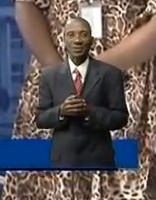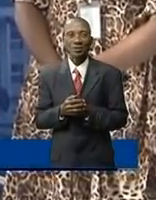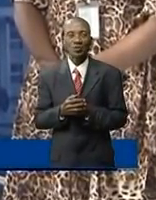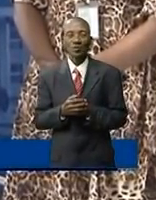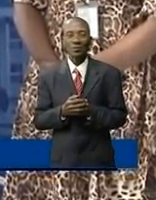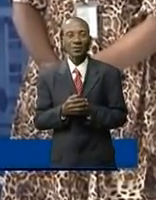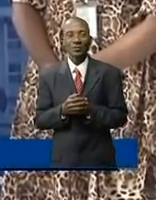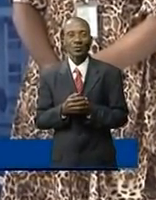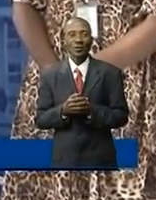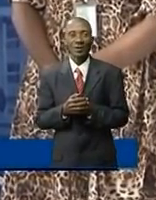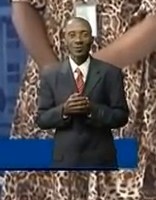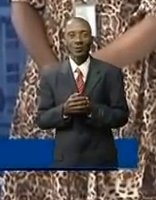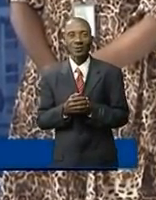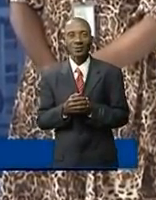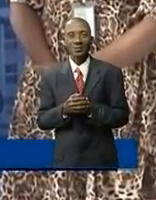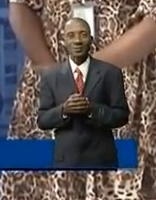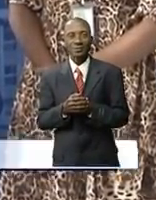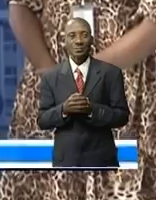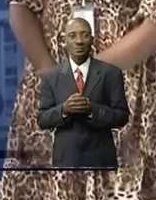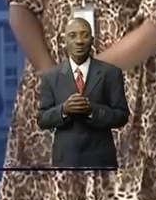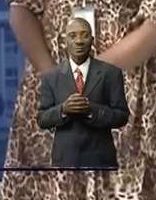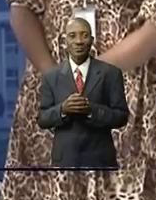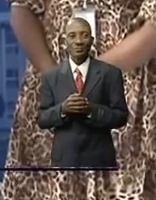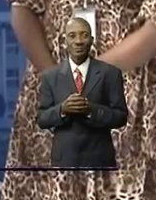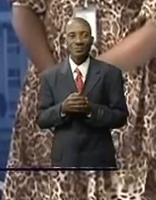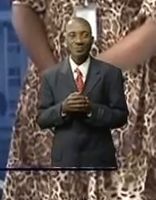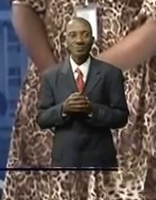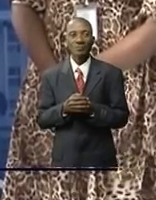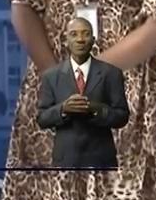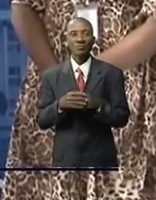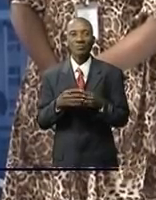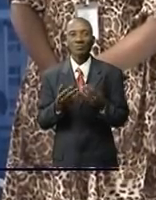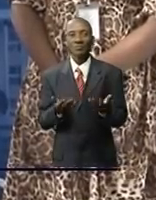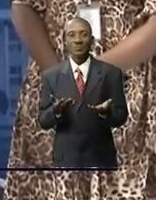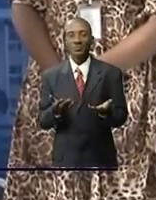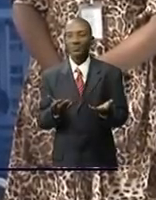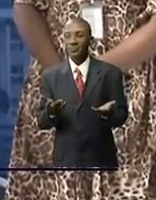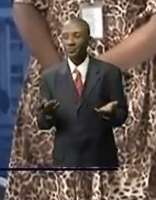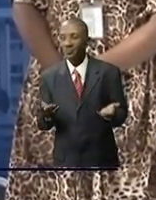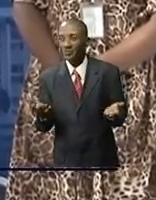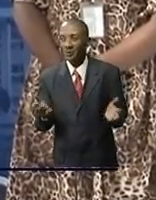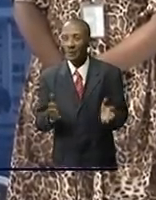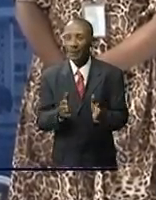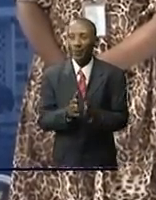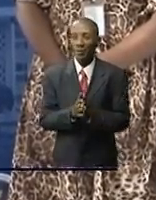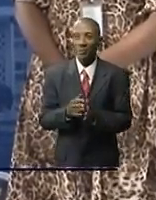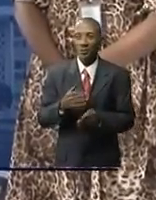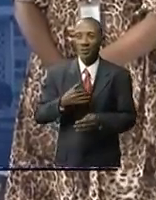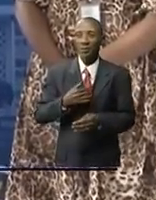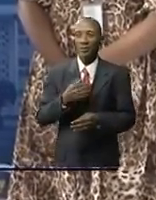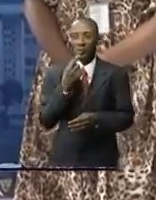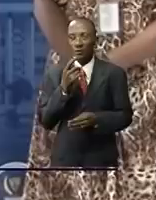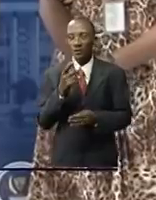des élus du peuple pour discuter de deux sujets majeurs qui nous préoccupent.